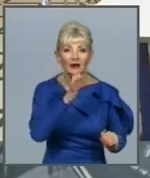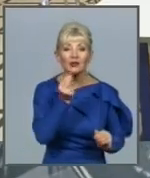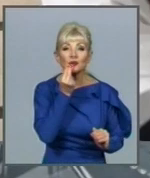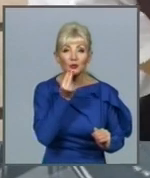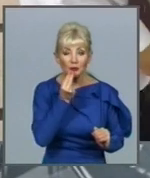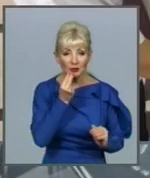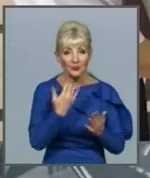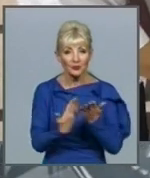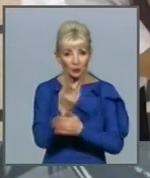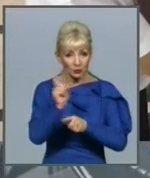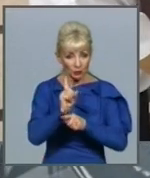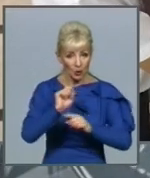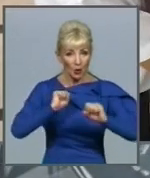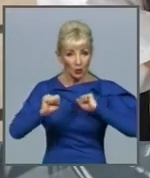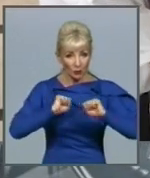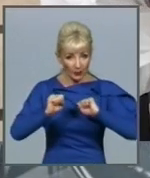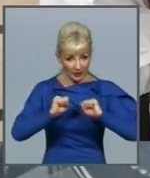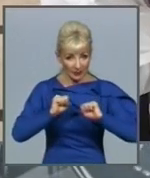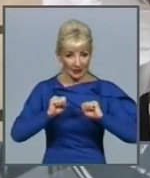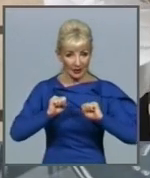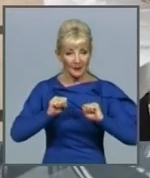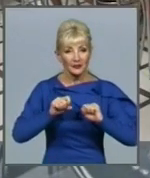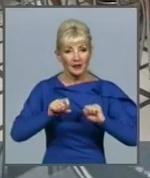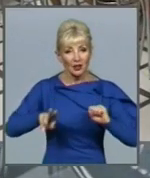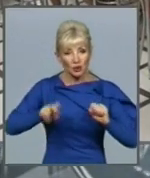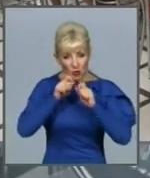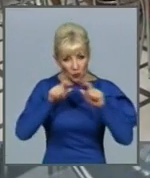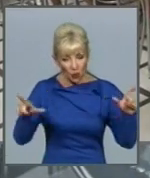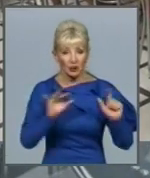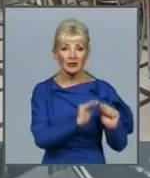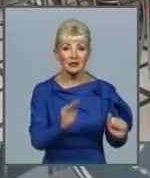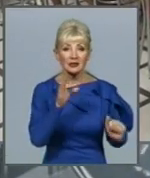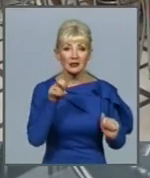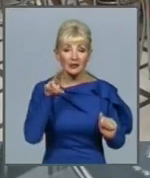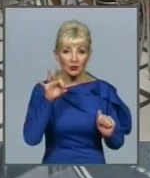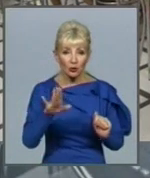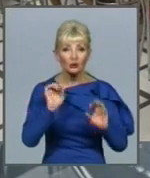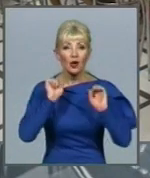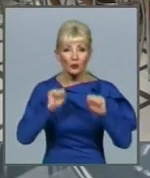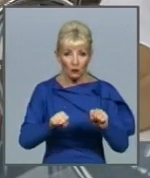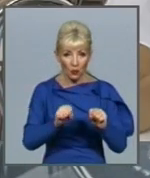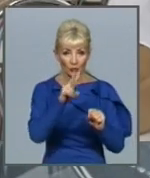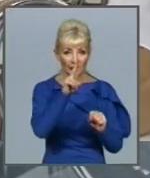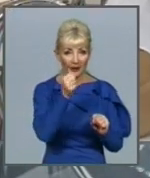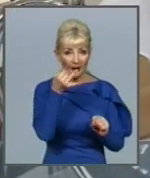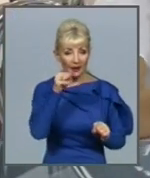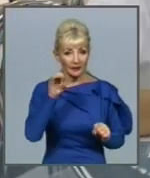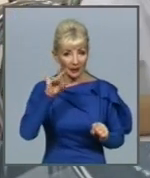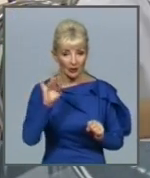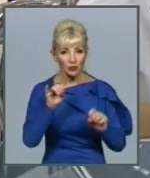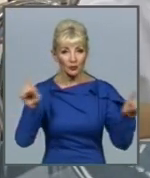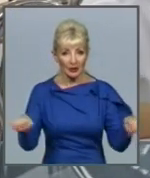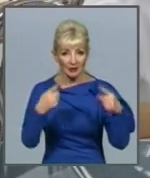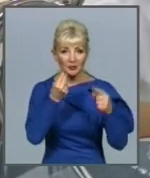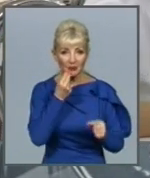керівники закладів освіти та дитячих закладів оздоровлення зможуть впроваджувати кейтеринг, аби організувати харчування дітей.